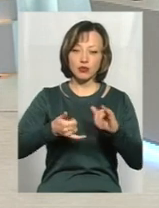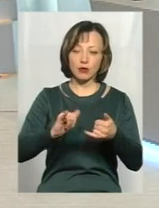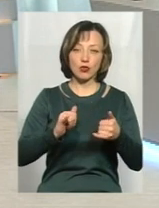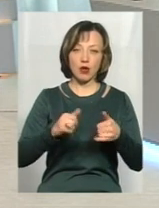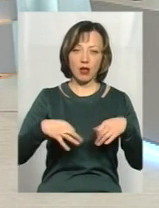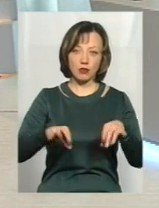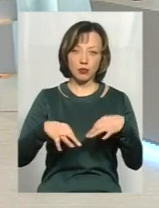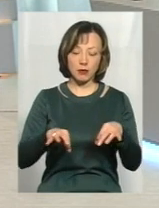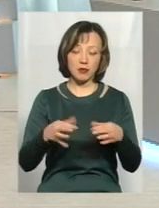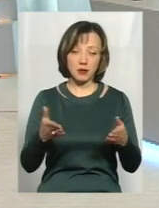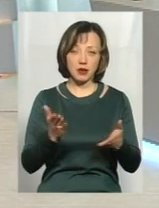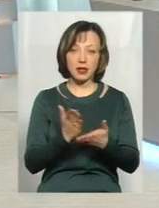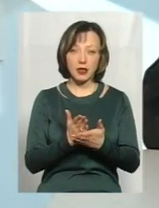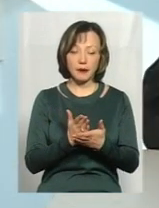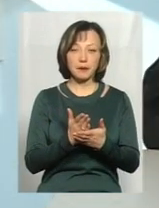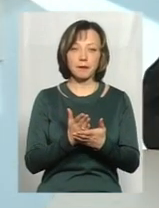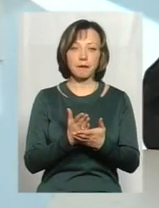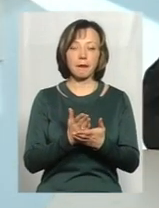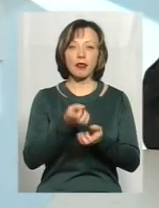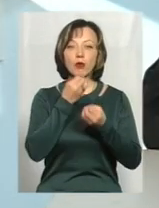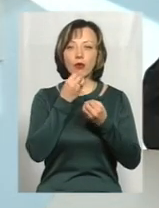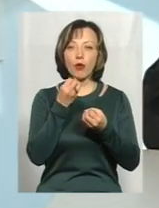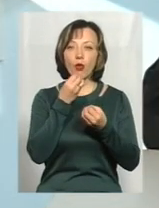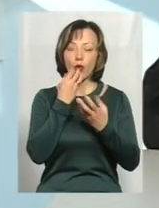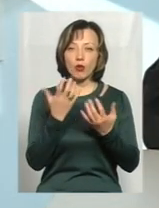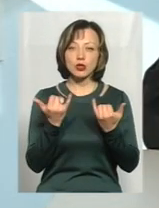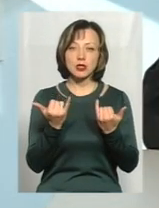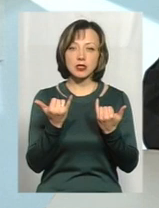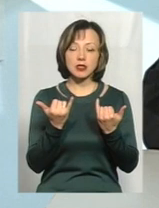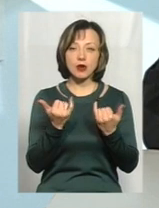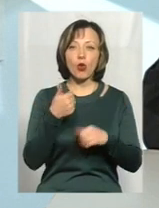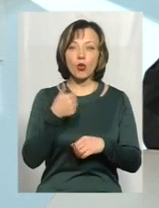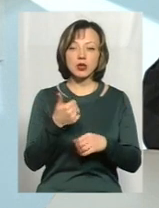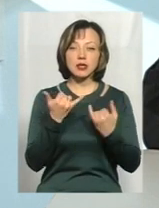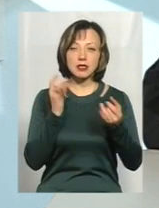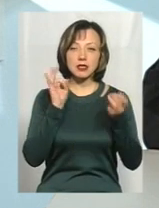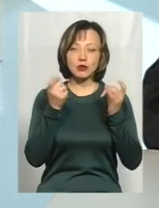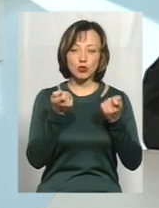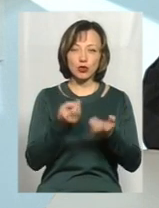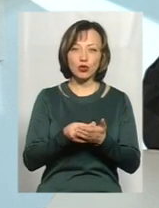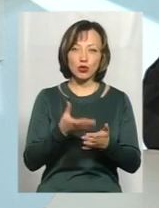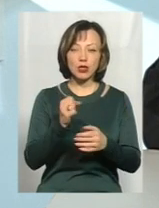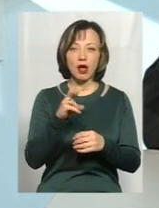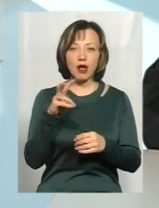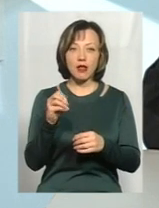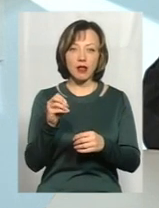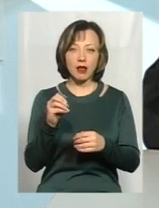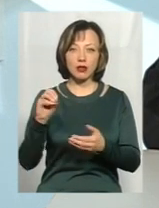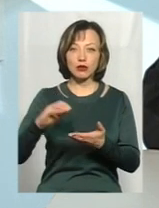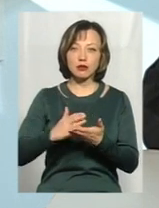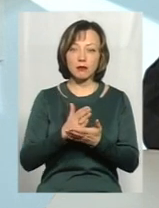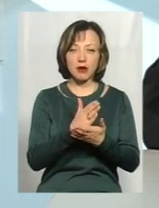автомобіль. Є досить хороші зараз сигналізації, вони трошки дорожчі, але з GPS